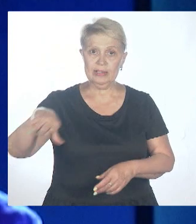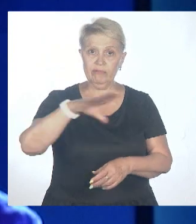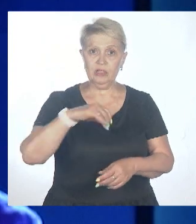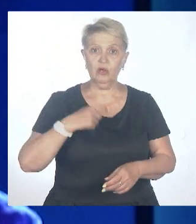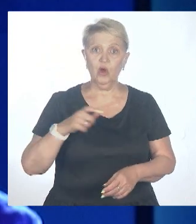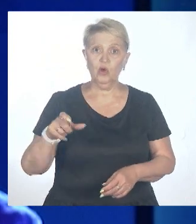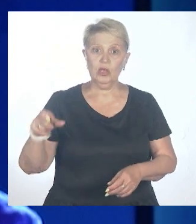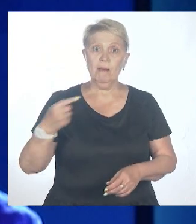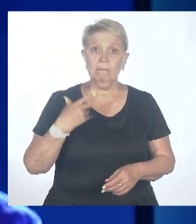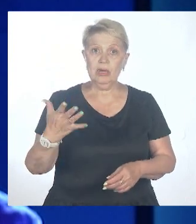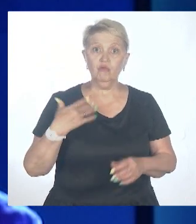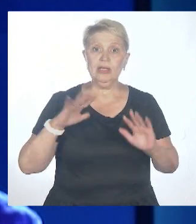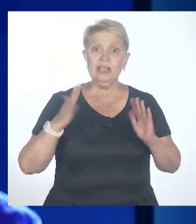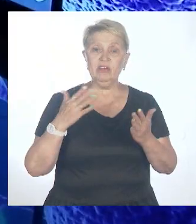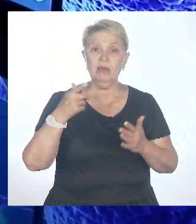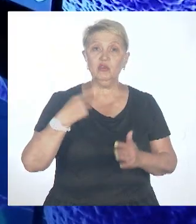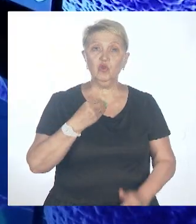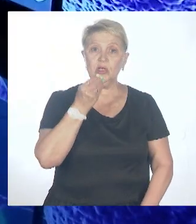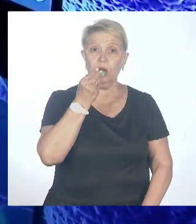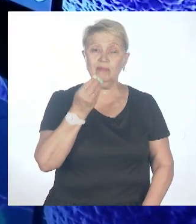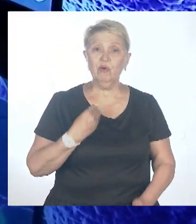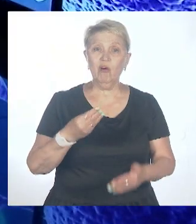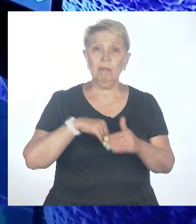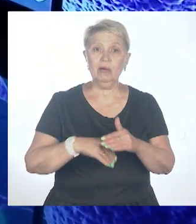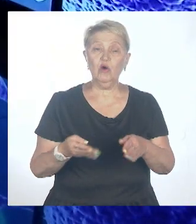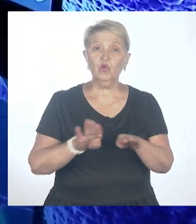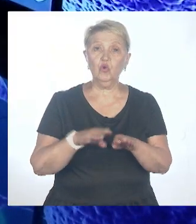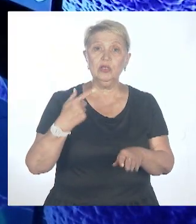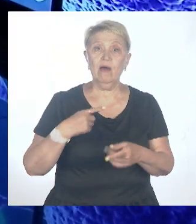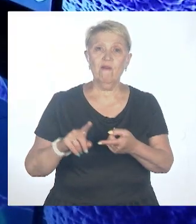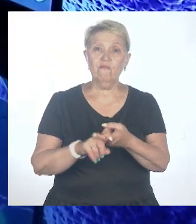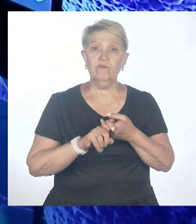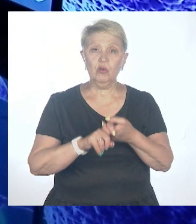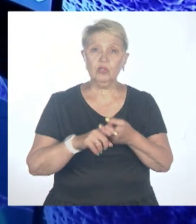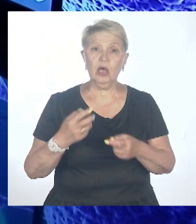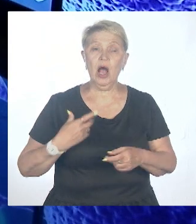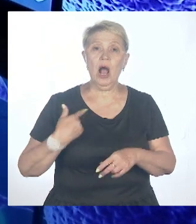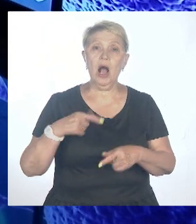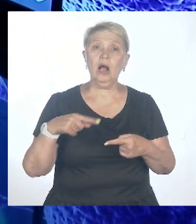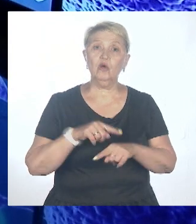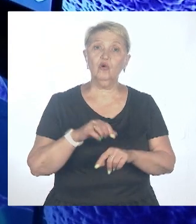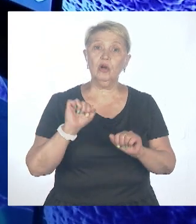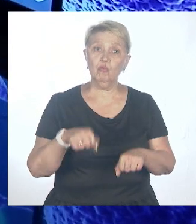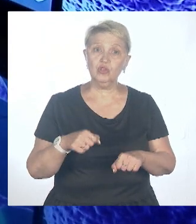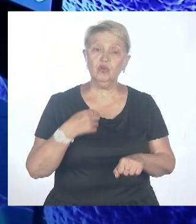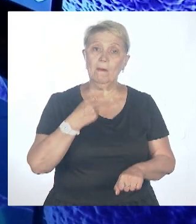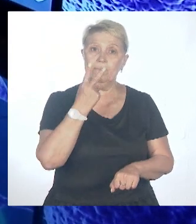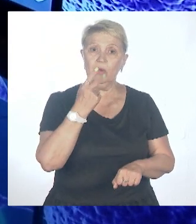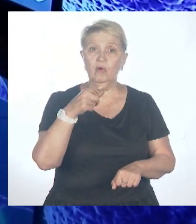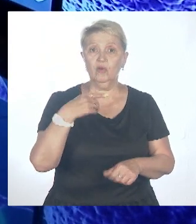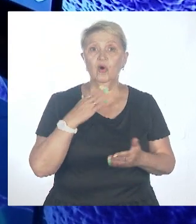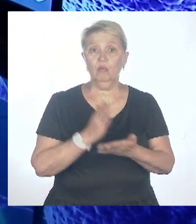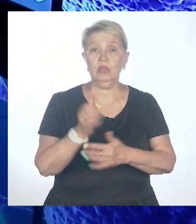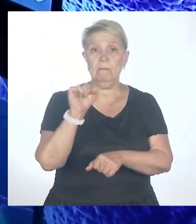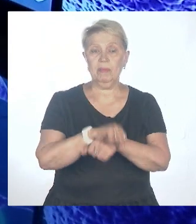кормовой базой, по большому счету. И тот вирус, который сможет... Тот вариант вируса, который сможет к нам приспособиться, он в итоге победит